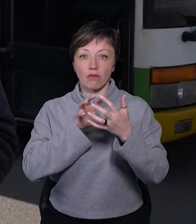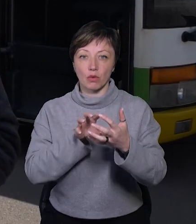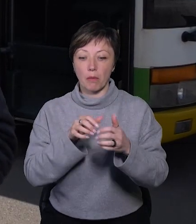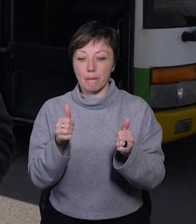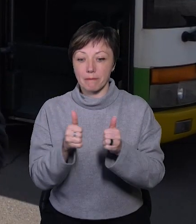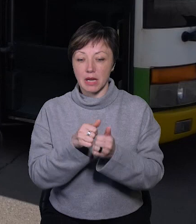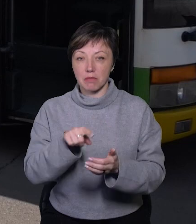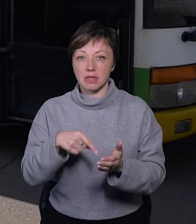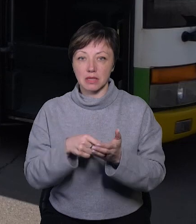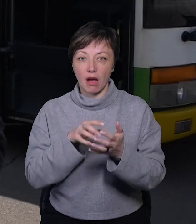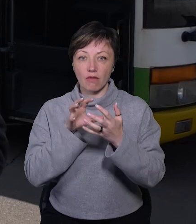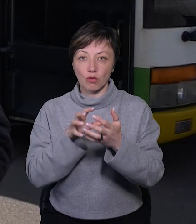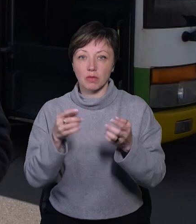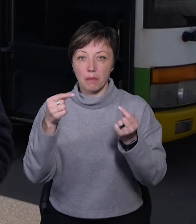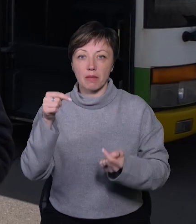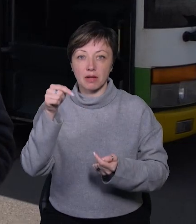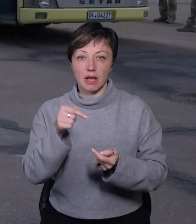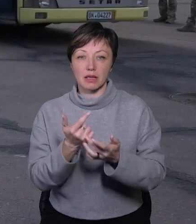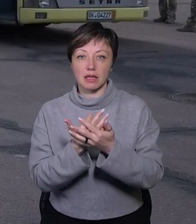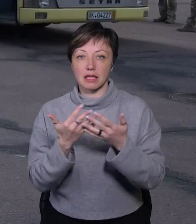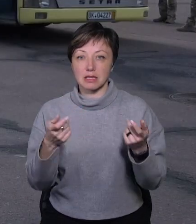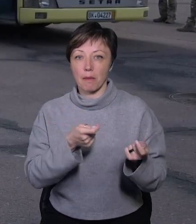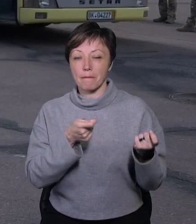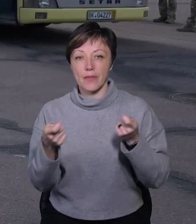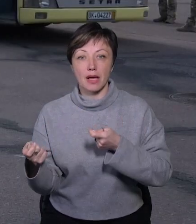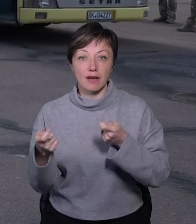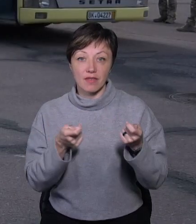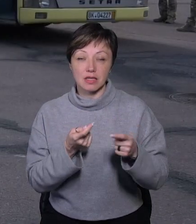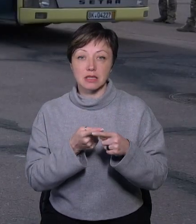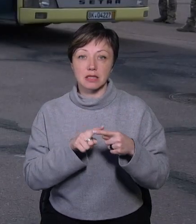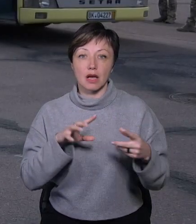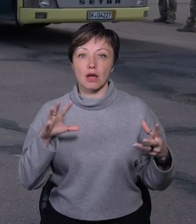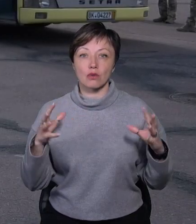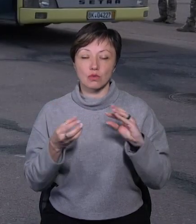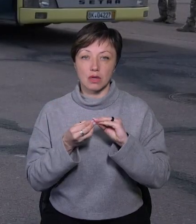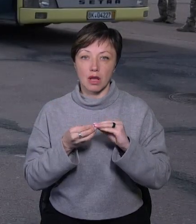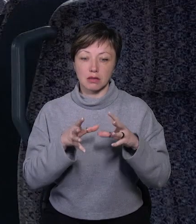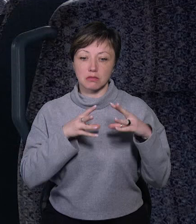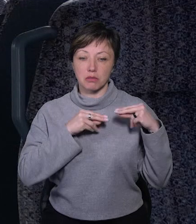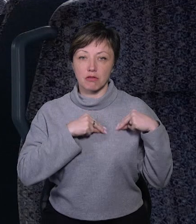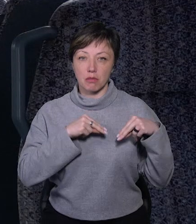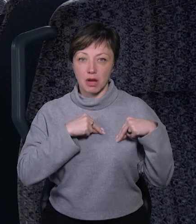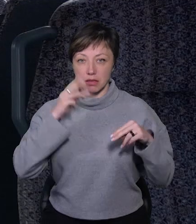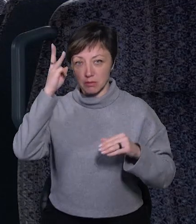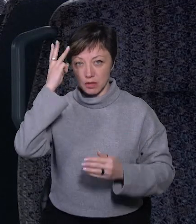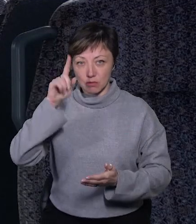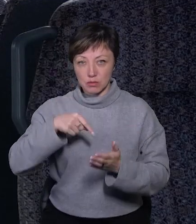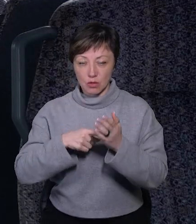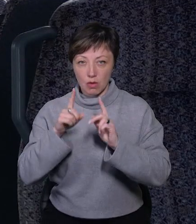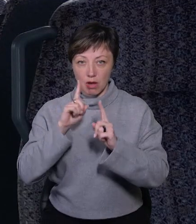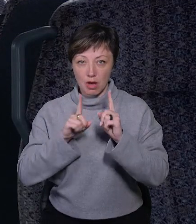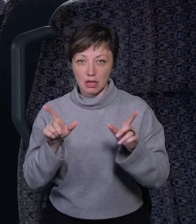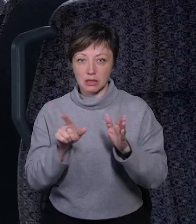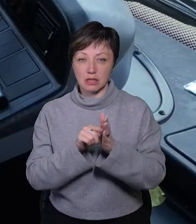приміських автобусів, які придатні для різних перевезень. Це результат нашої співпраці Хмельницької міської ради з